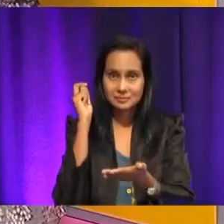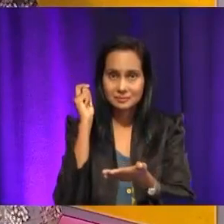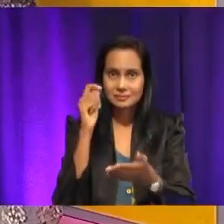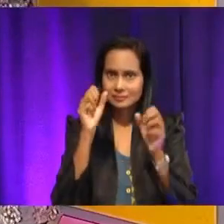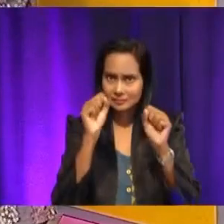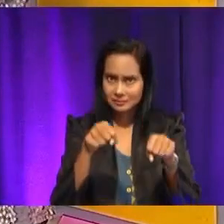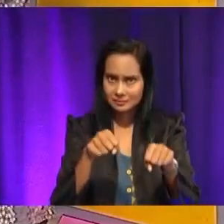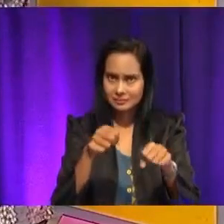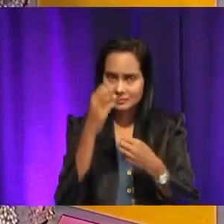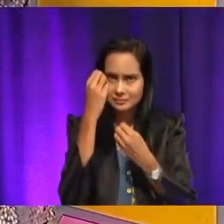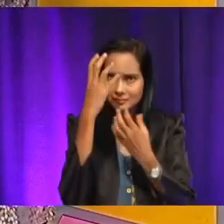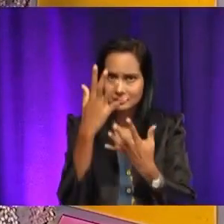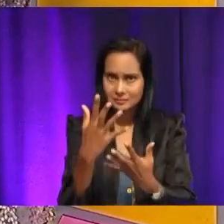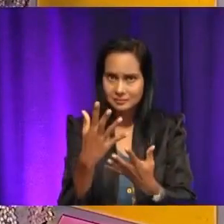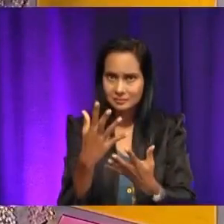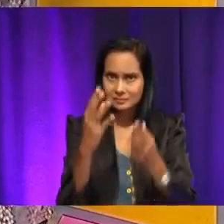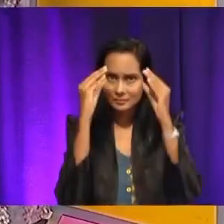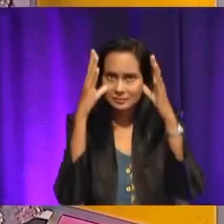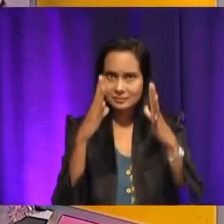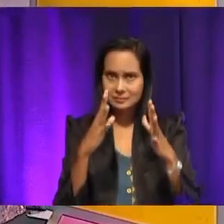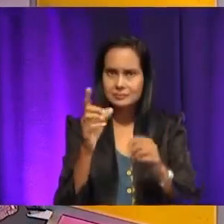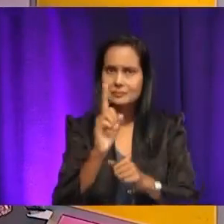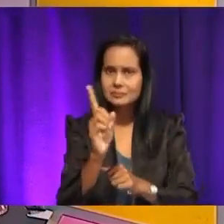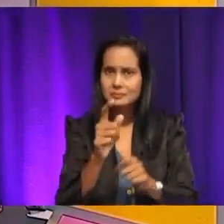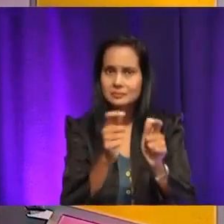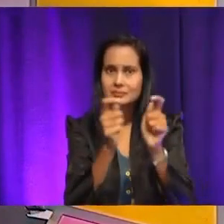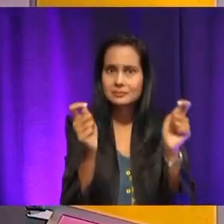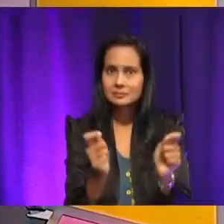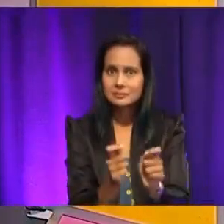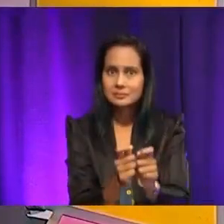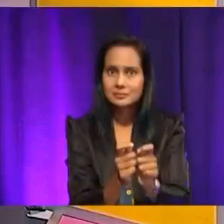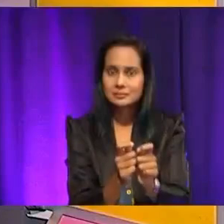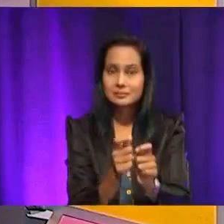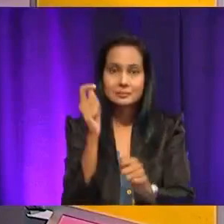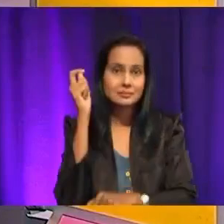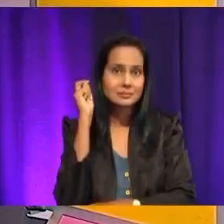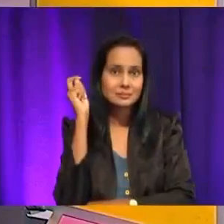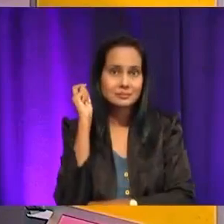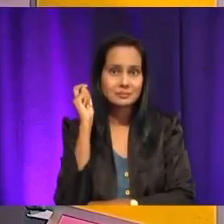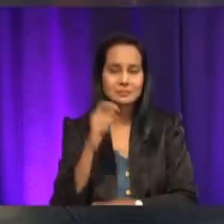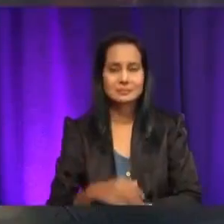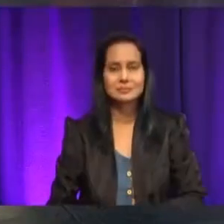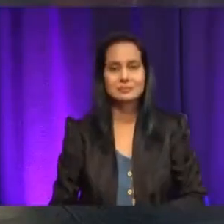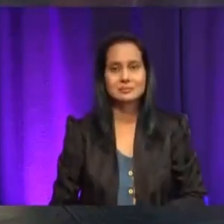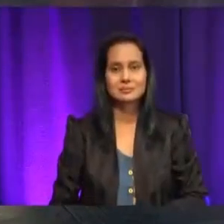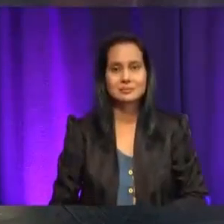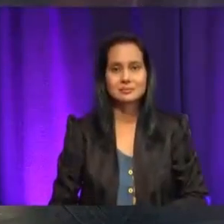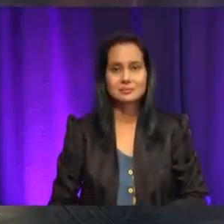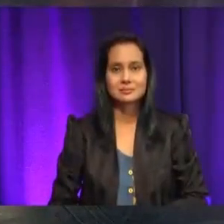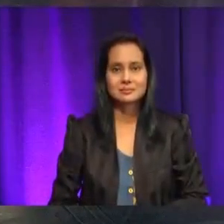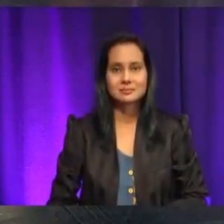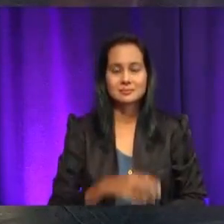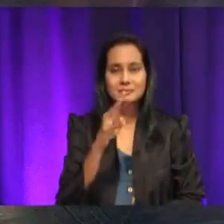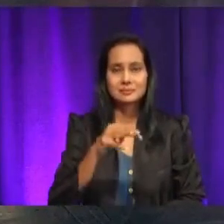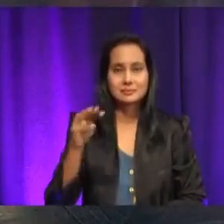bolehkah kamu beritahu kepada Cikgu di manakah tempat yang dipaparkan itu? Siapa nak